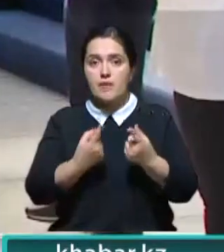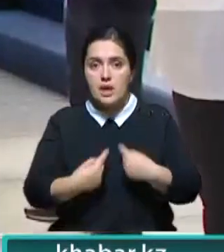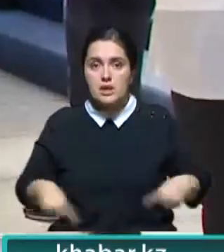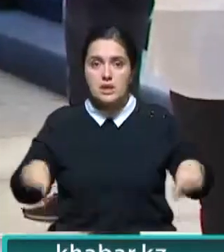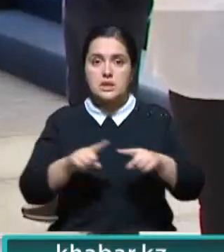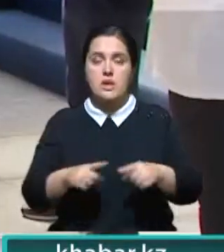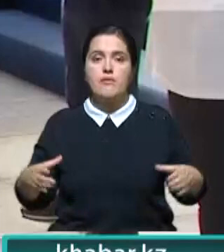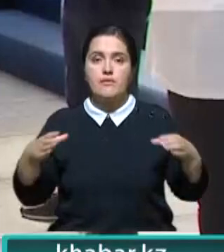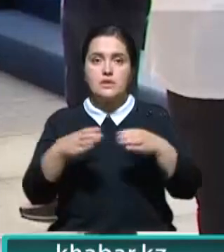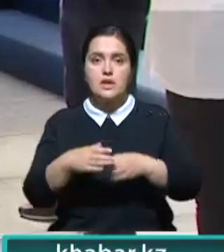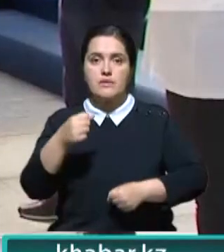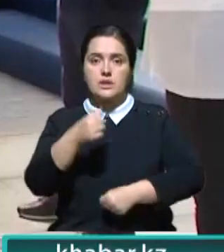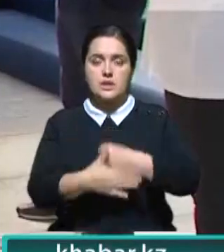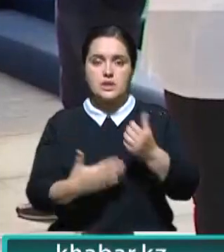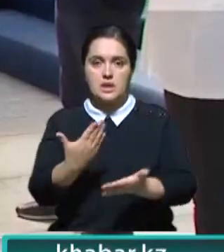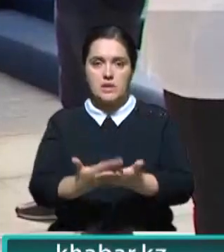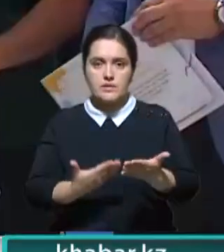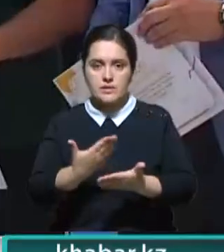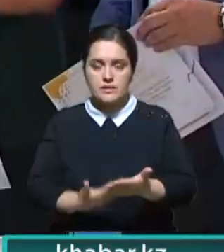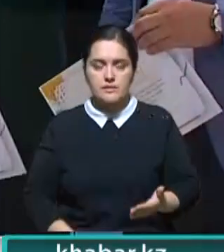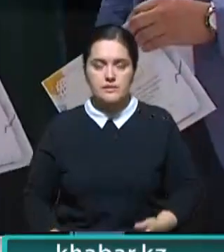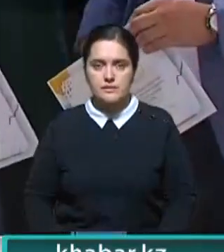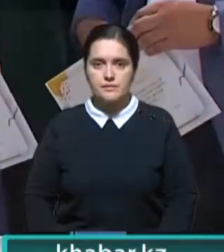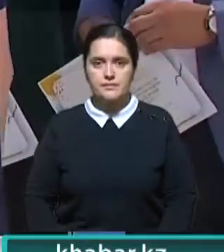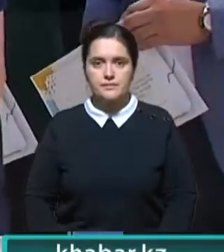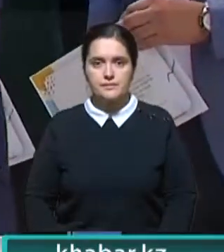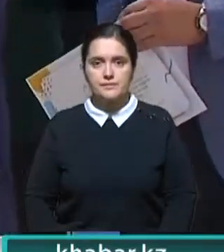название организации и состав Центрального совета.